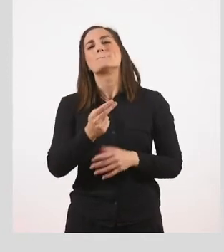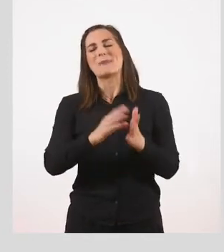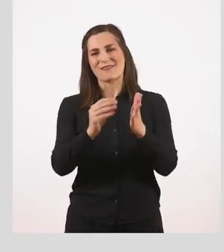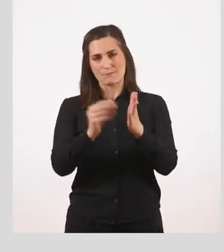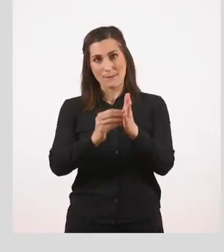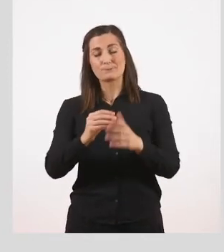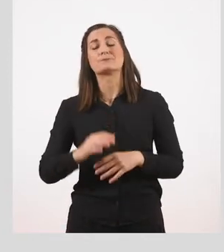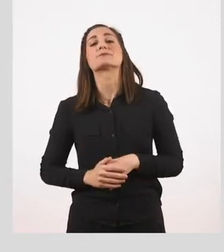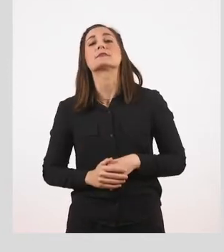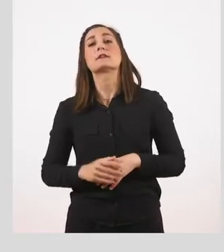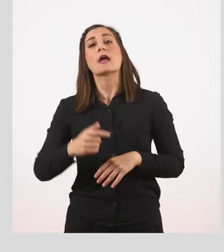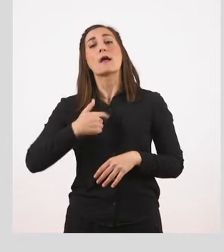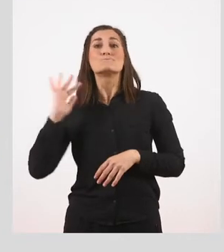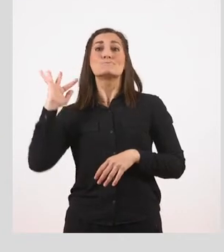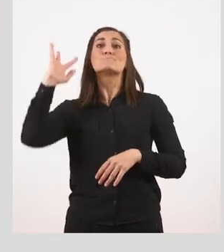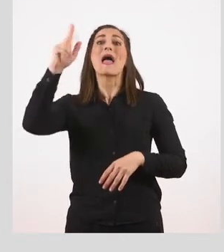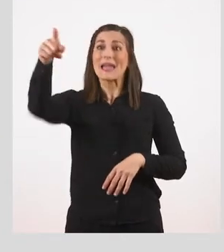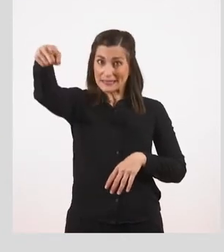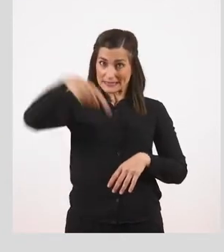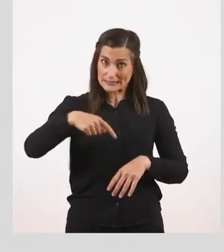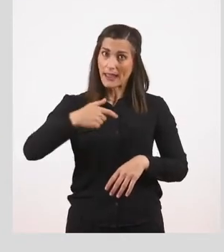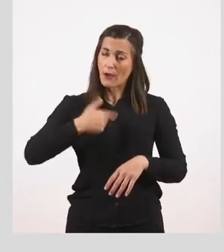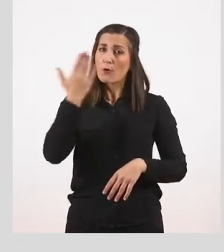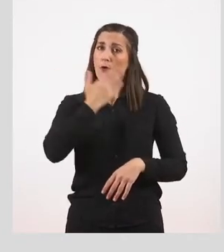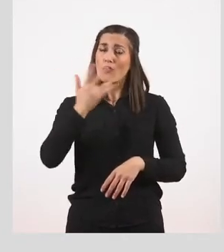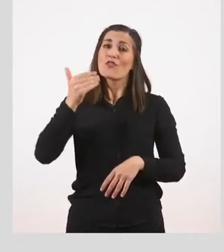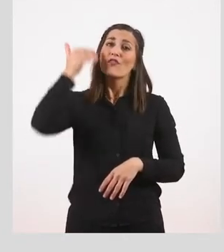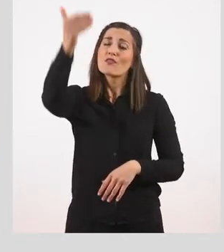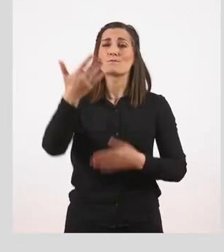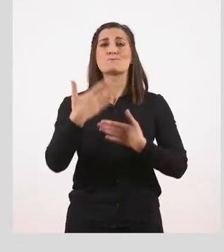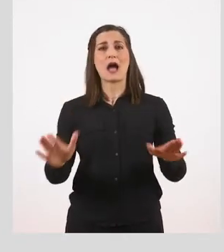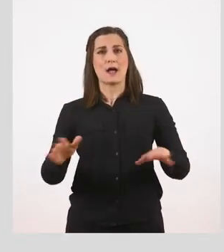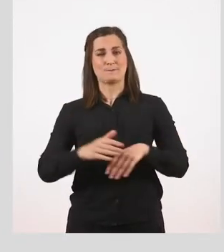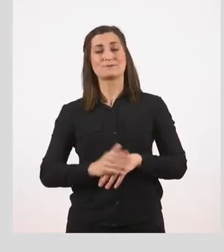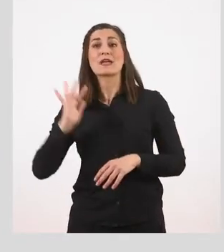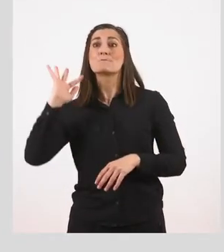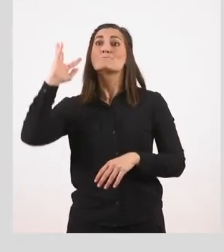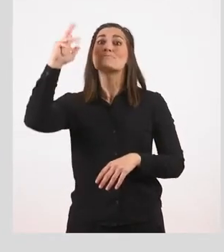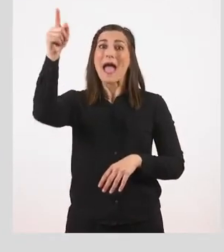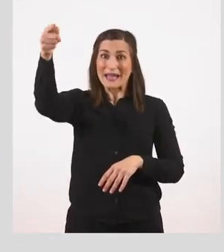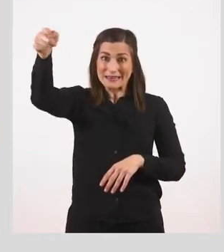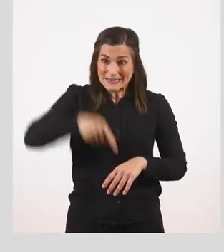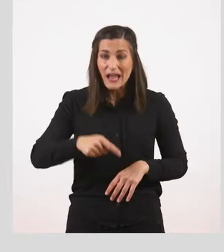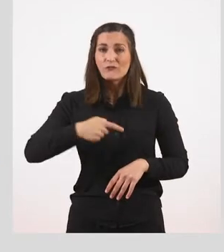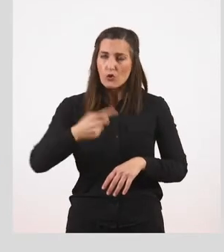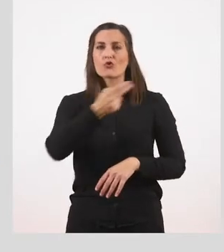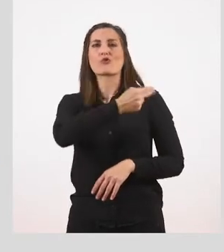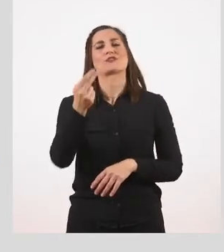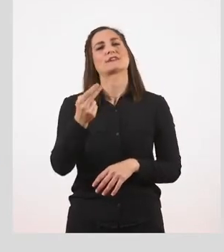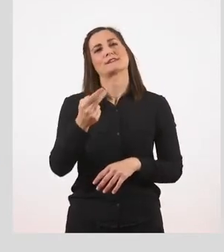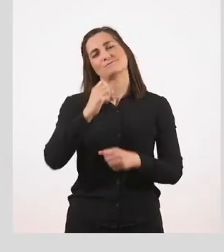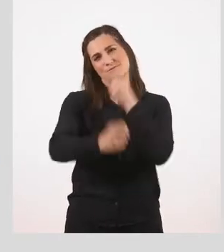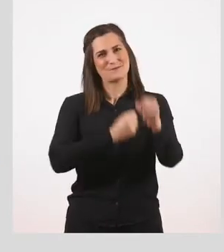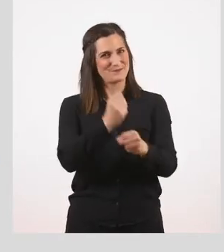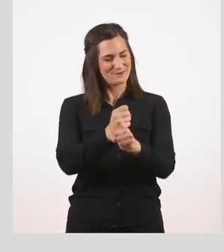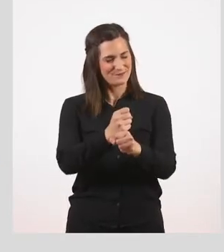έρθεις, θα έχω τελειώσει τα μαθήματά μου. Έχουμε και εδώ το Ώσπου να έρθεις, που είναι μια χρονική πρόταση. Τι παρατηρείτε,